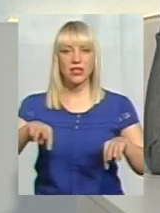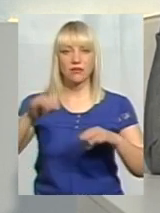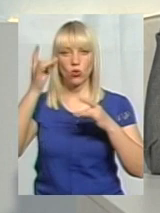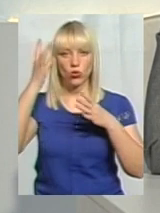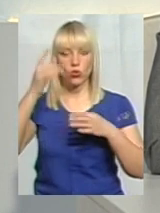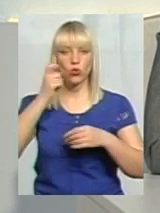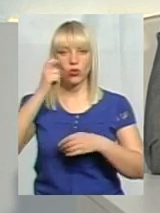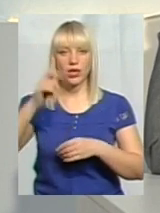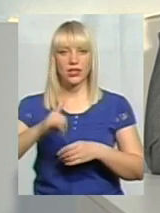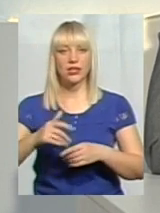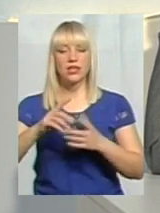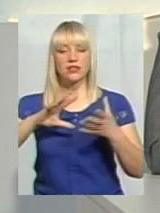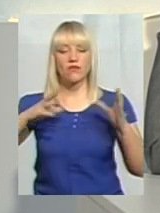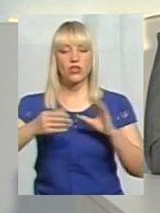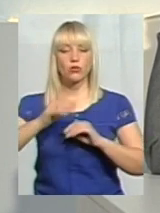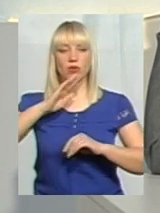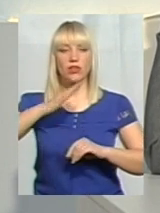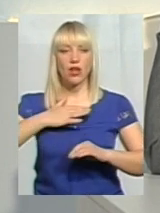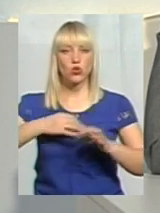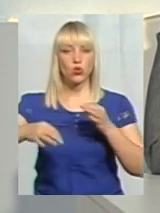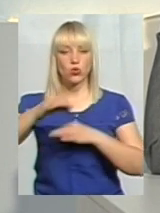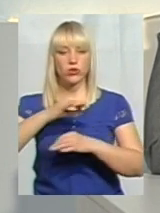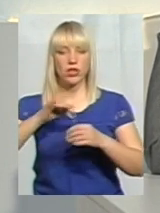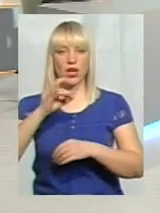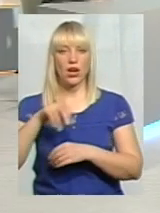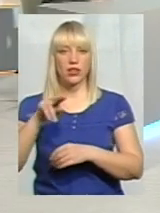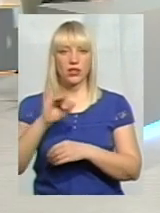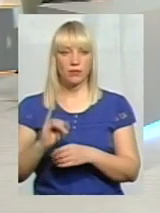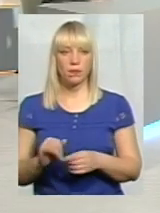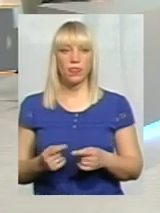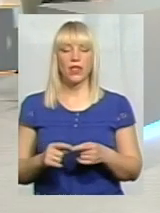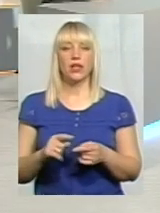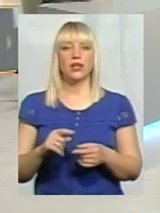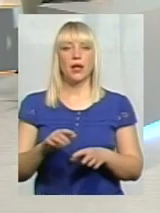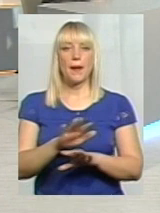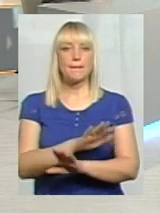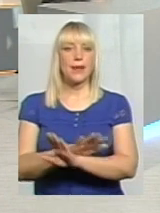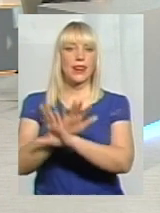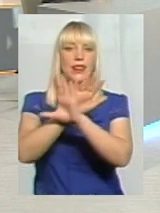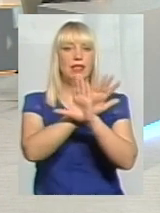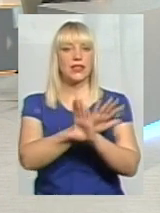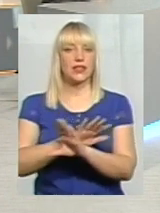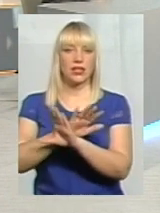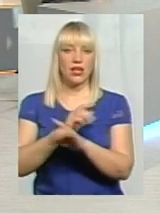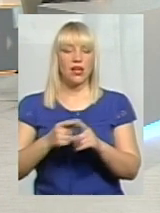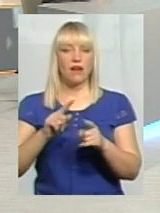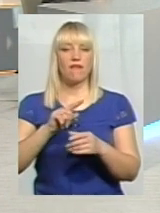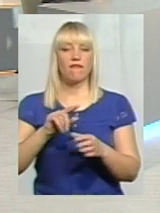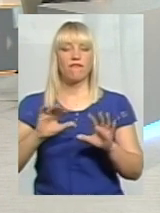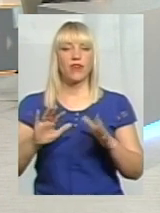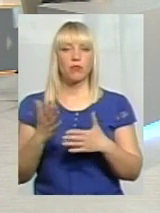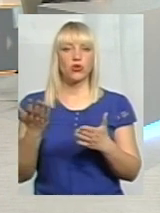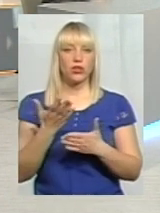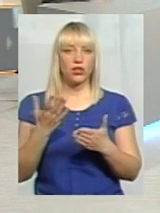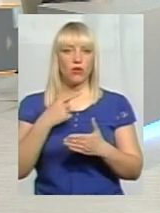але із висновком саме нашої консультативної ради. У випадку з млином, щодо якого